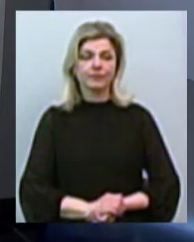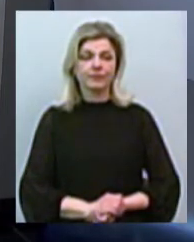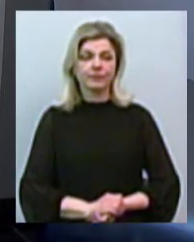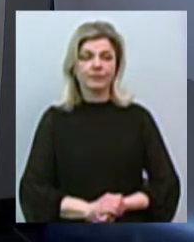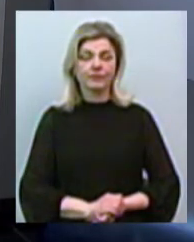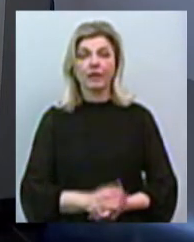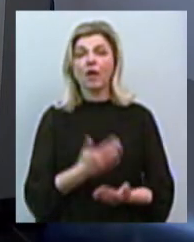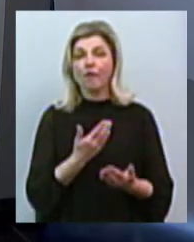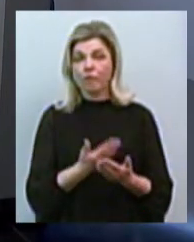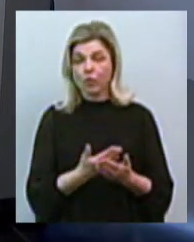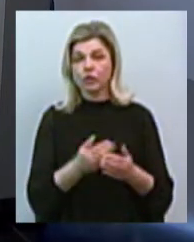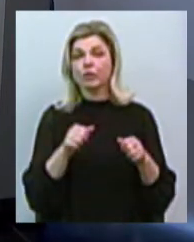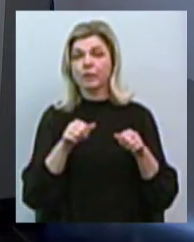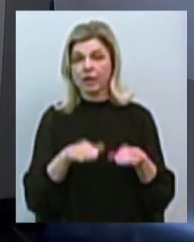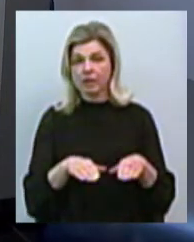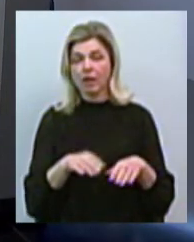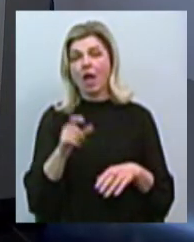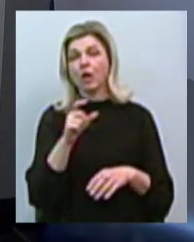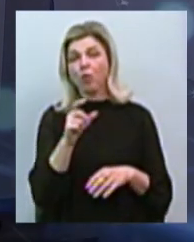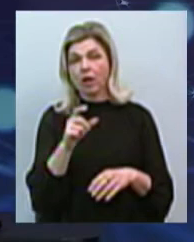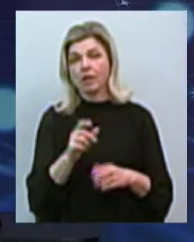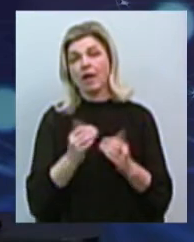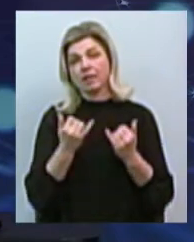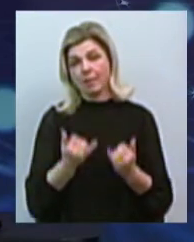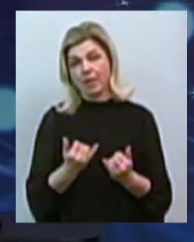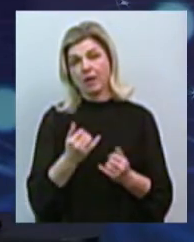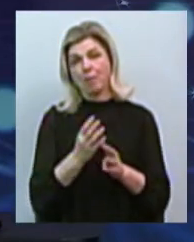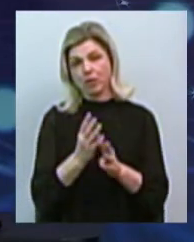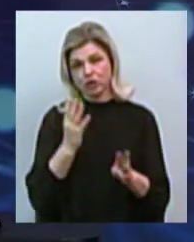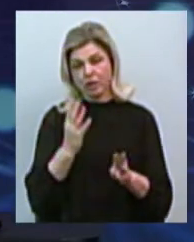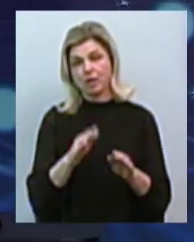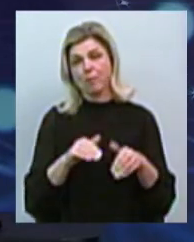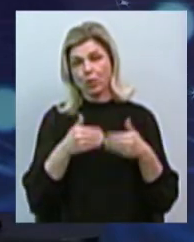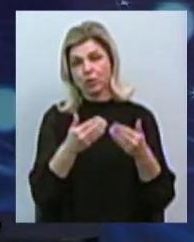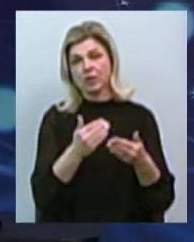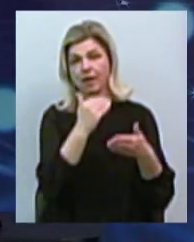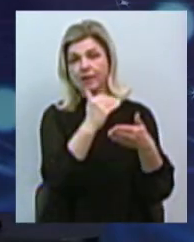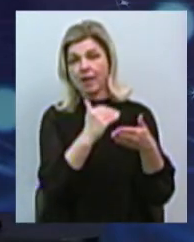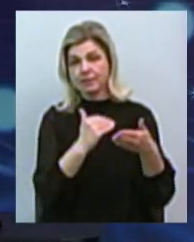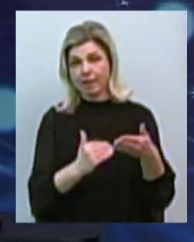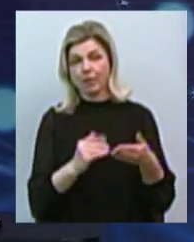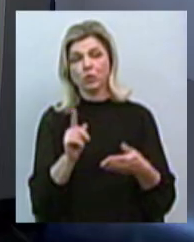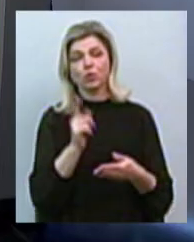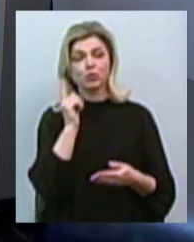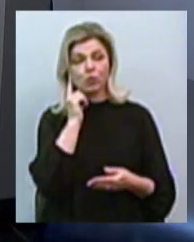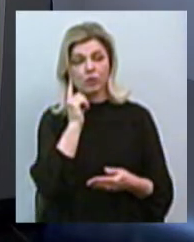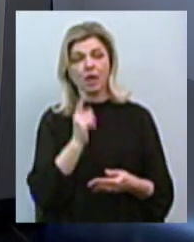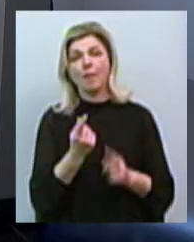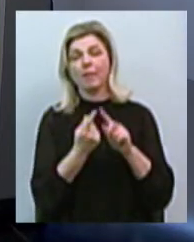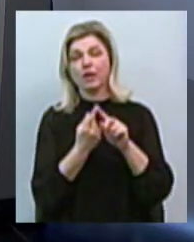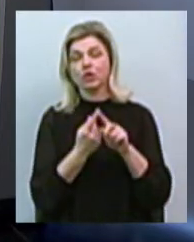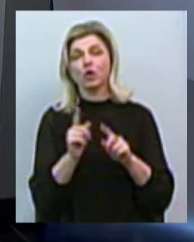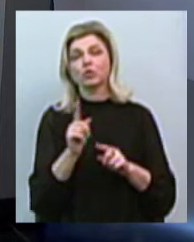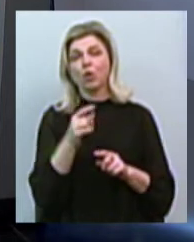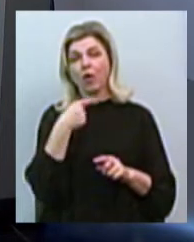Отже, рішення прийнято. Едуарде, тепер пропоную по черзі, по всіх тезах, які ми почали пройтися. Ну, по-перше, що